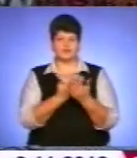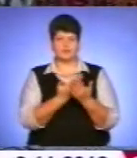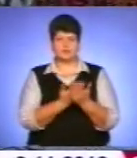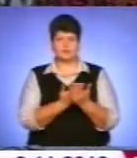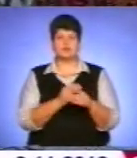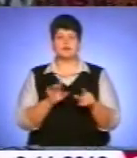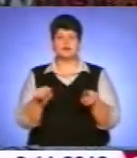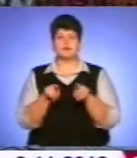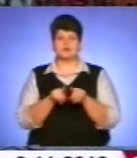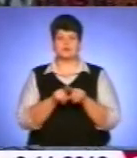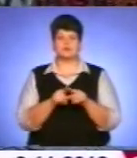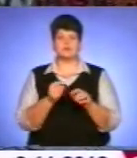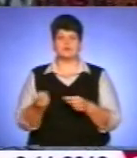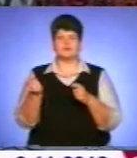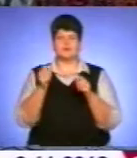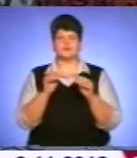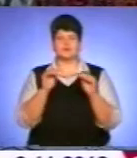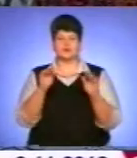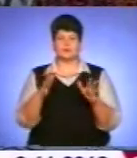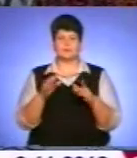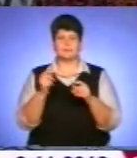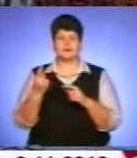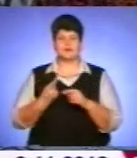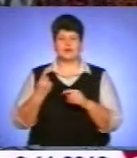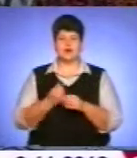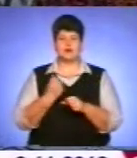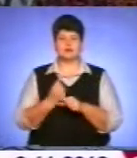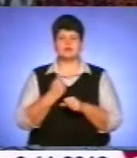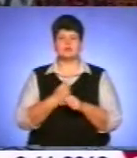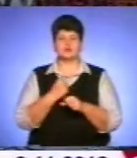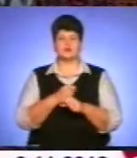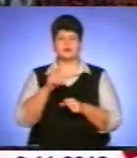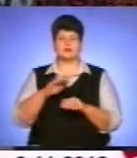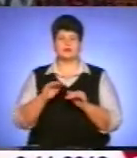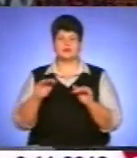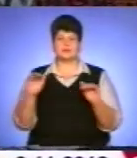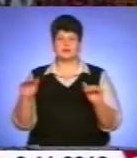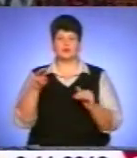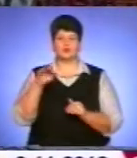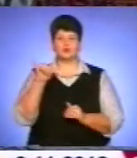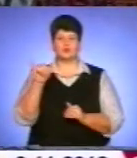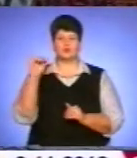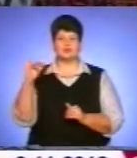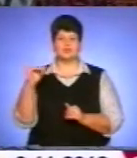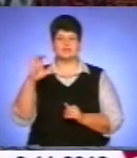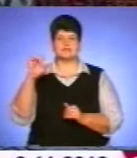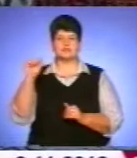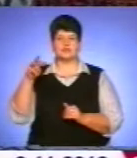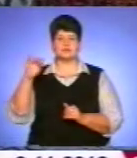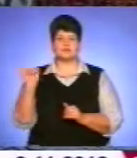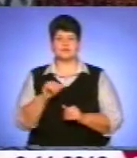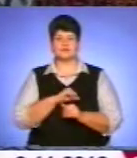привезли посадковий матеріал, з яким працюють і наші діти, учнівська молодь. Це є туї і самшит, які вони